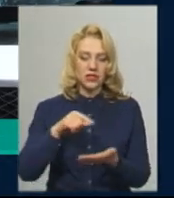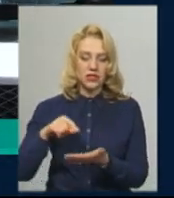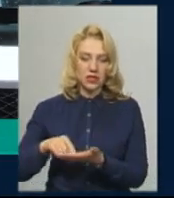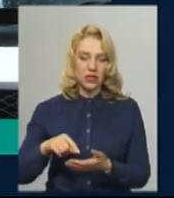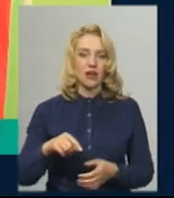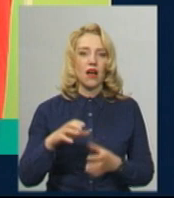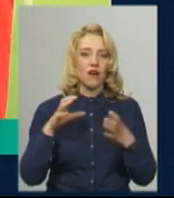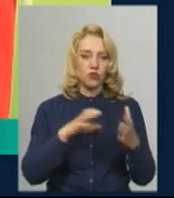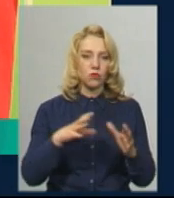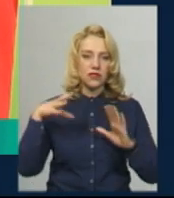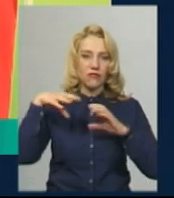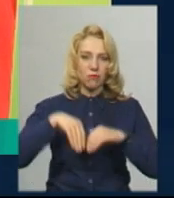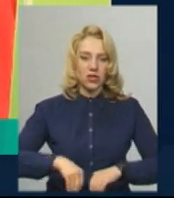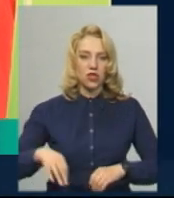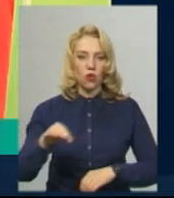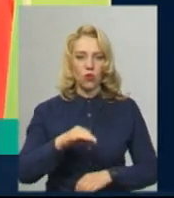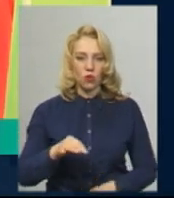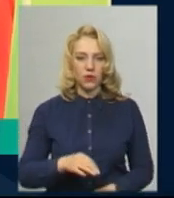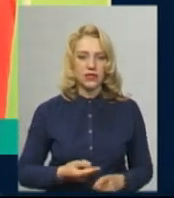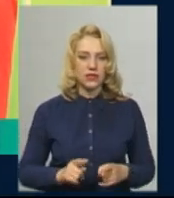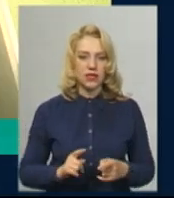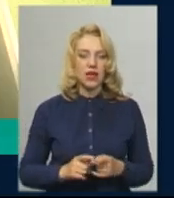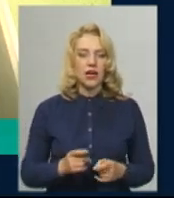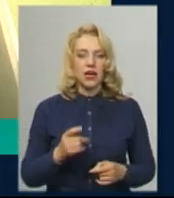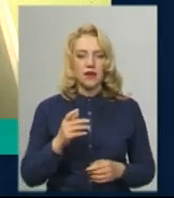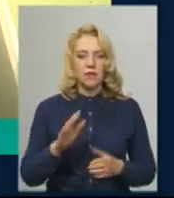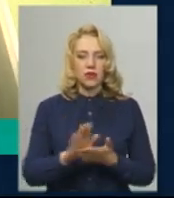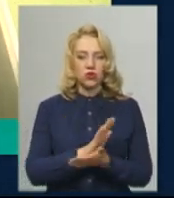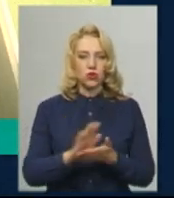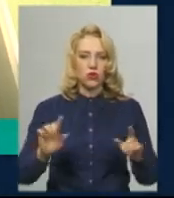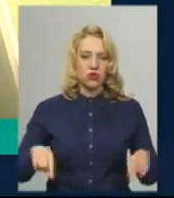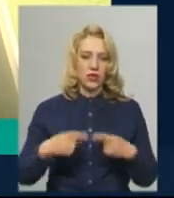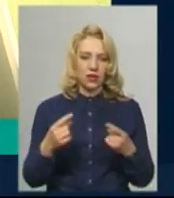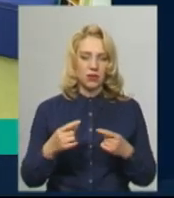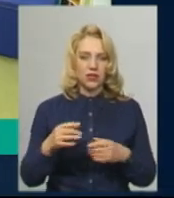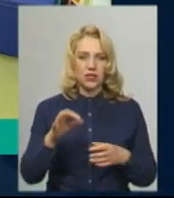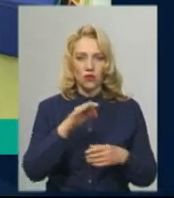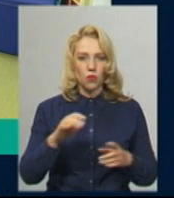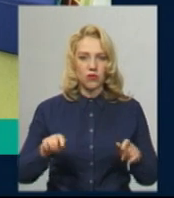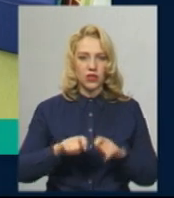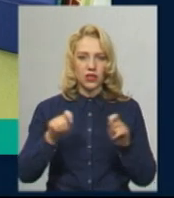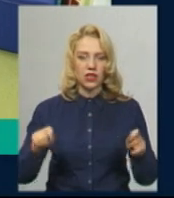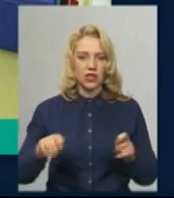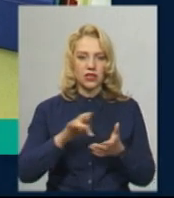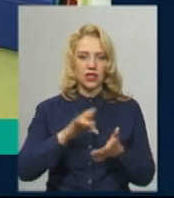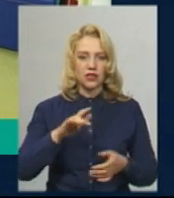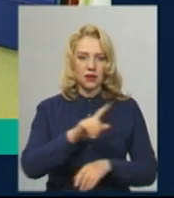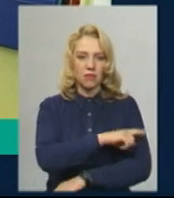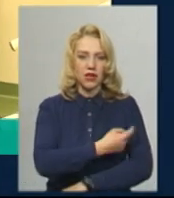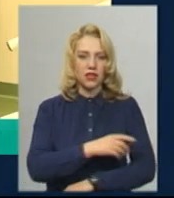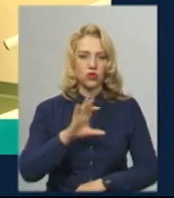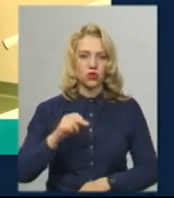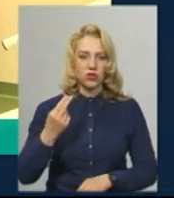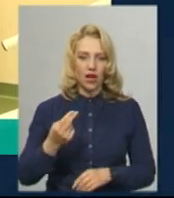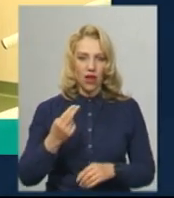вимоги до пасажирів? Безкоштовна реабілітація та опанування побутових навиків. Області відкрили Центр медико-соціальної реабілітації для